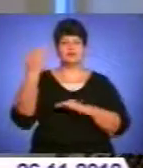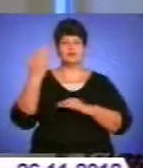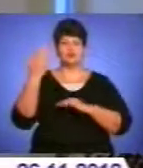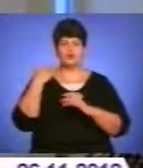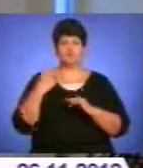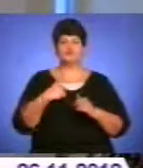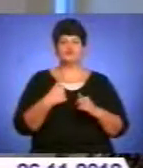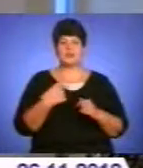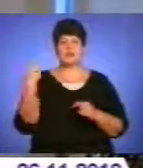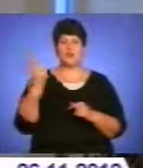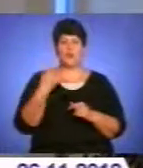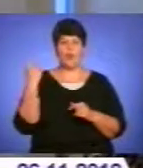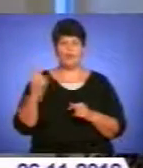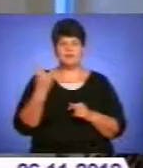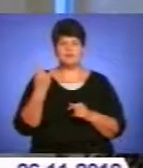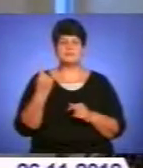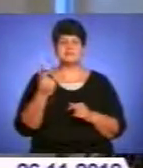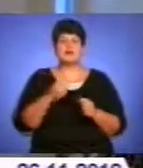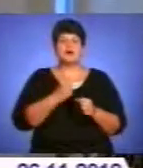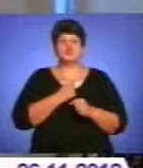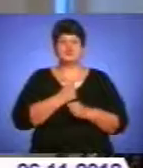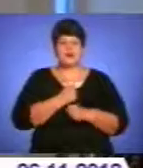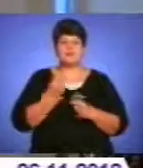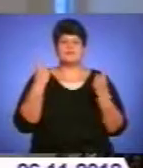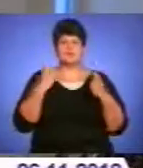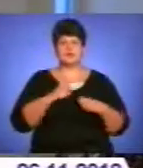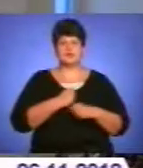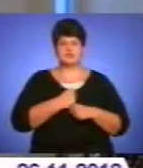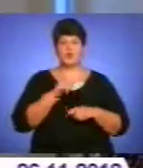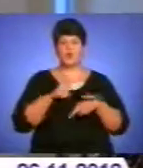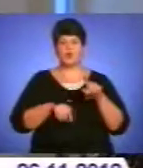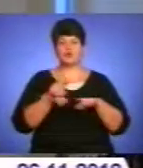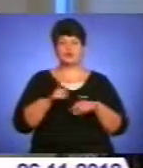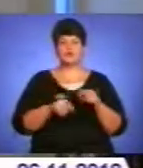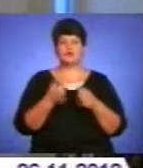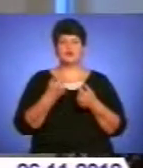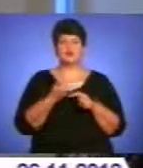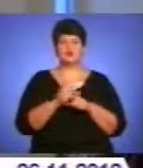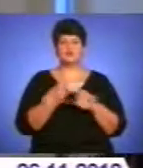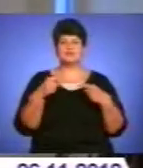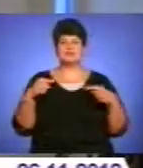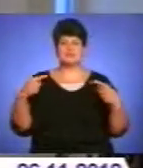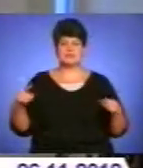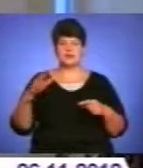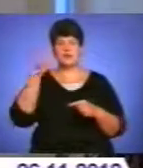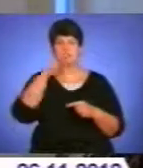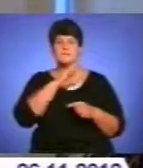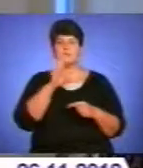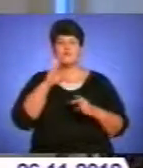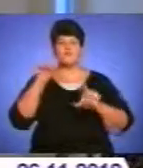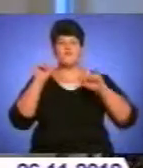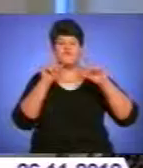знаєте, в нашій області, на жаль, на великий жаль, родини зараз досить розрізнені. Батьки мусять виїжджати